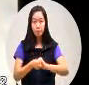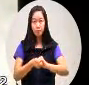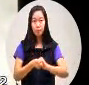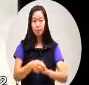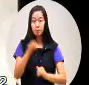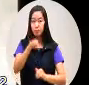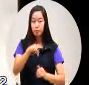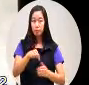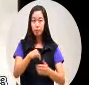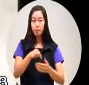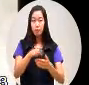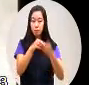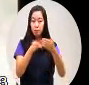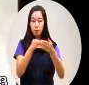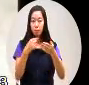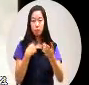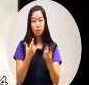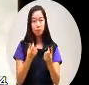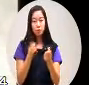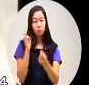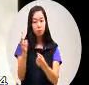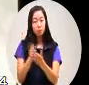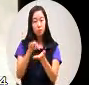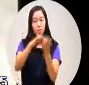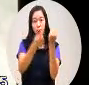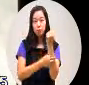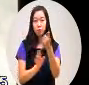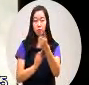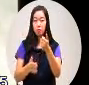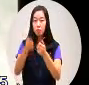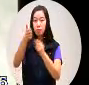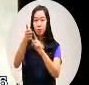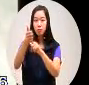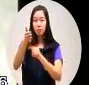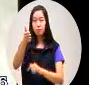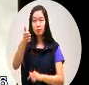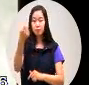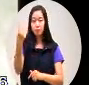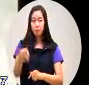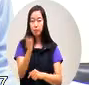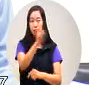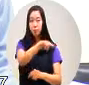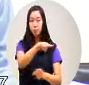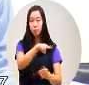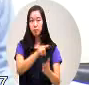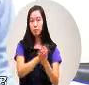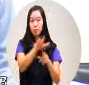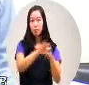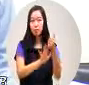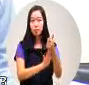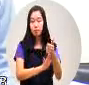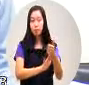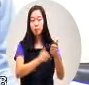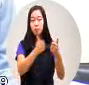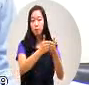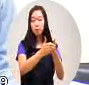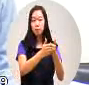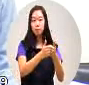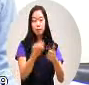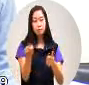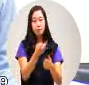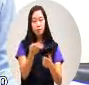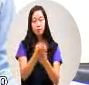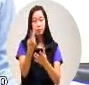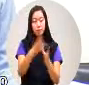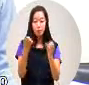这条我会请我们的立法委员立法委员呢跟农委会中央的农委会呢来